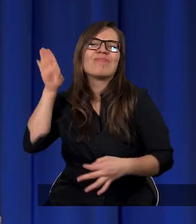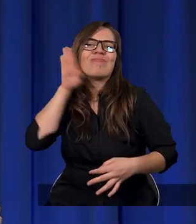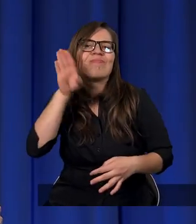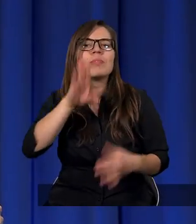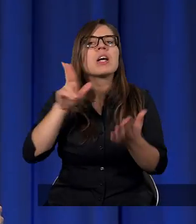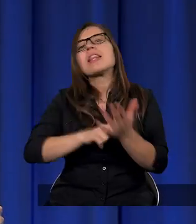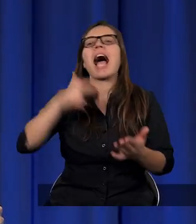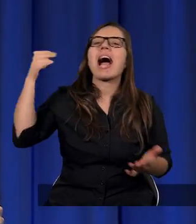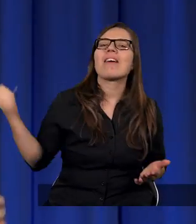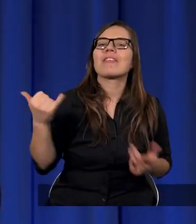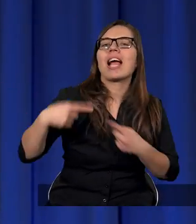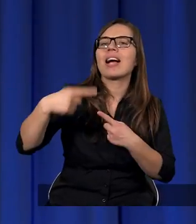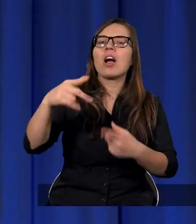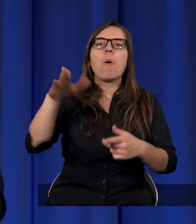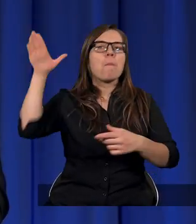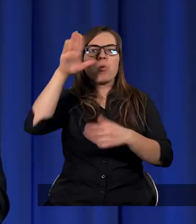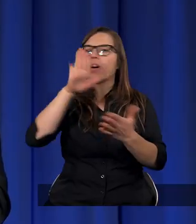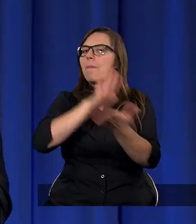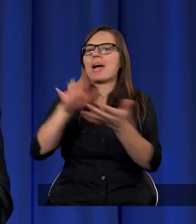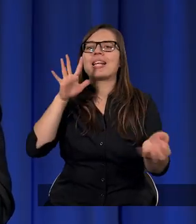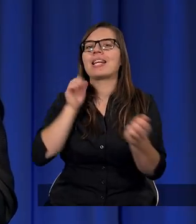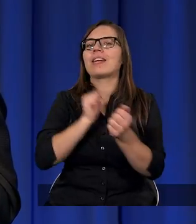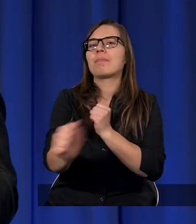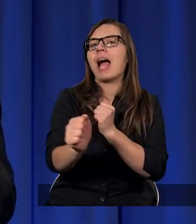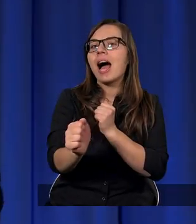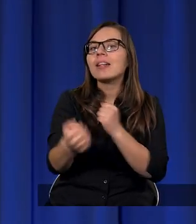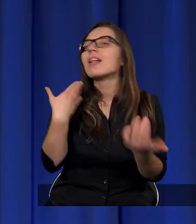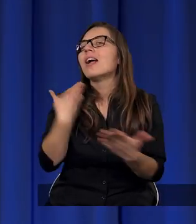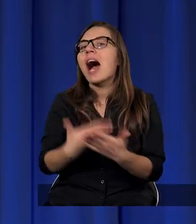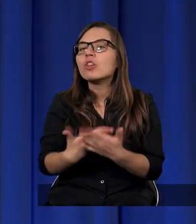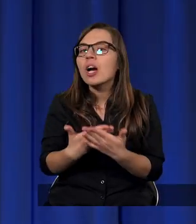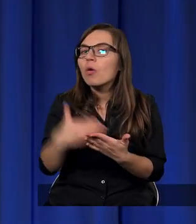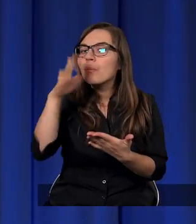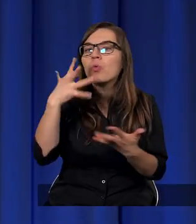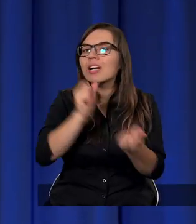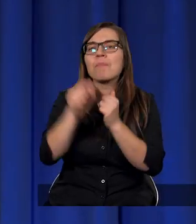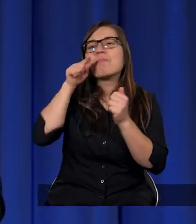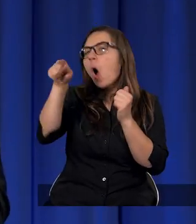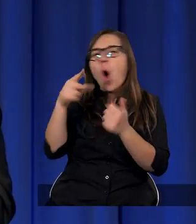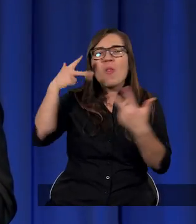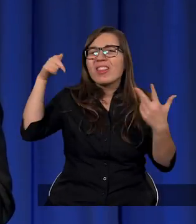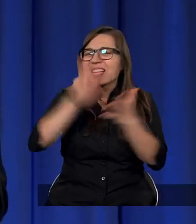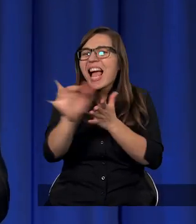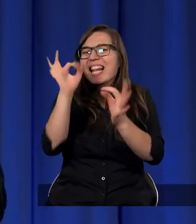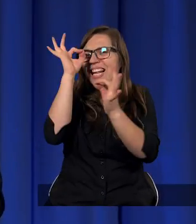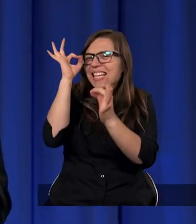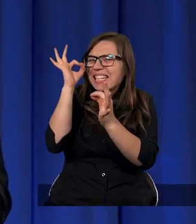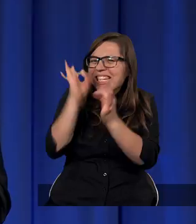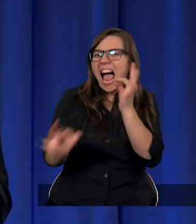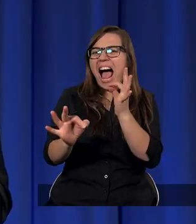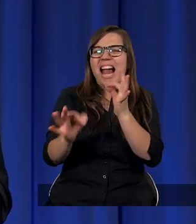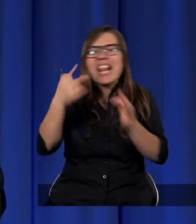na wieki. Tylko Bóg się nie zmienia. A dlaczego Bóg się nie zmienia? On nie musi się zmieniać. Ponieważ On jest